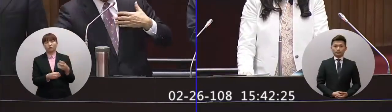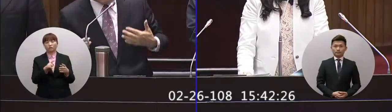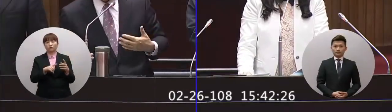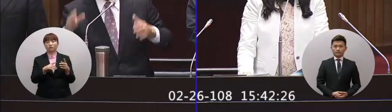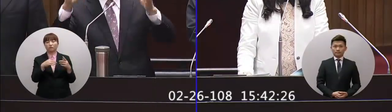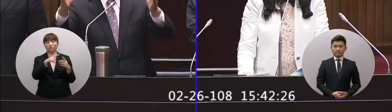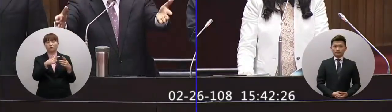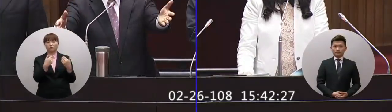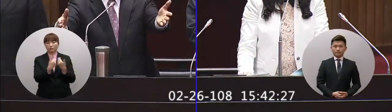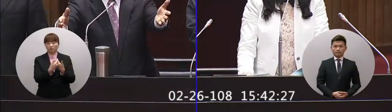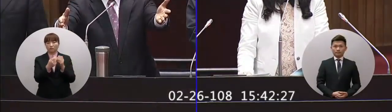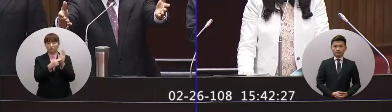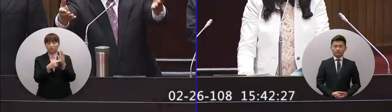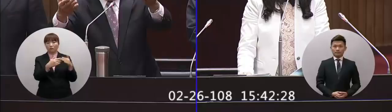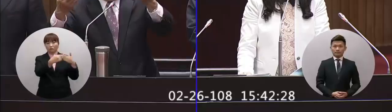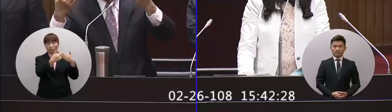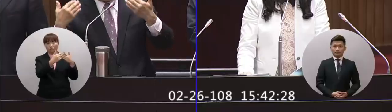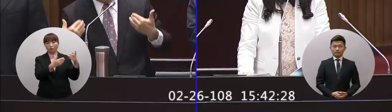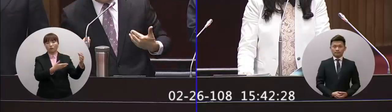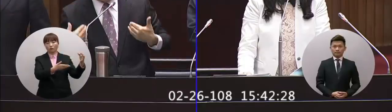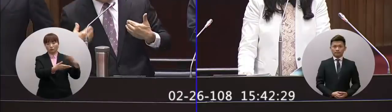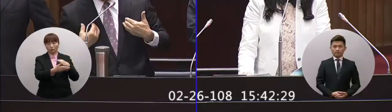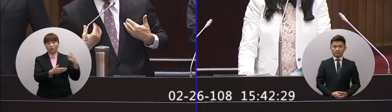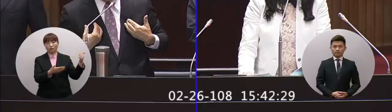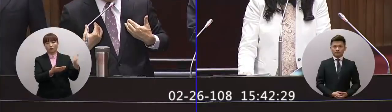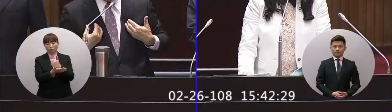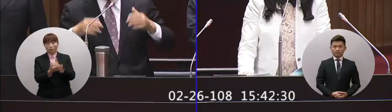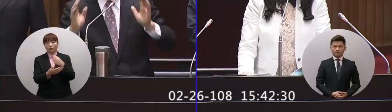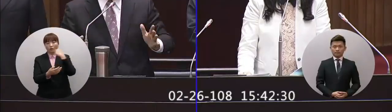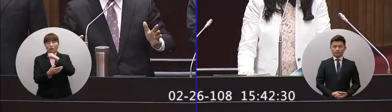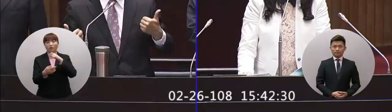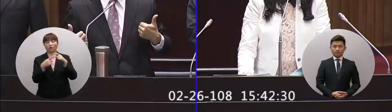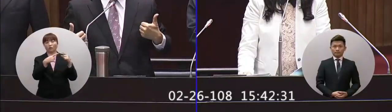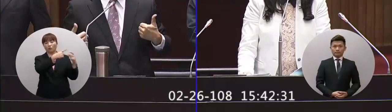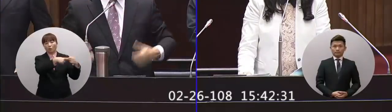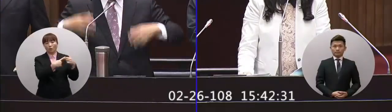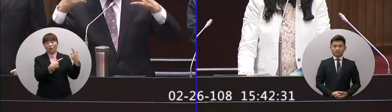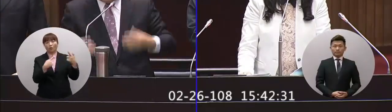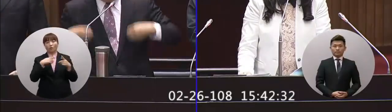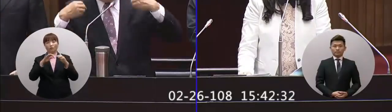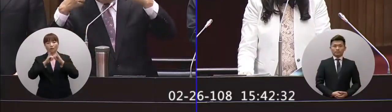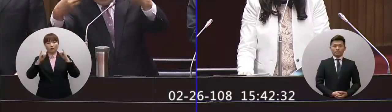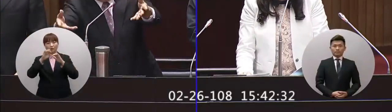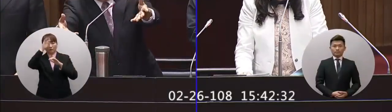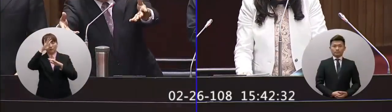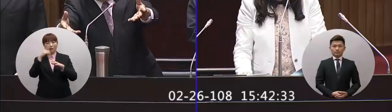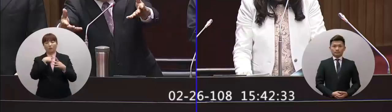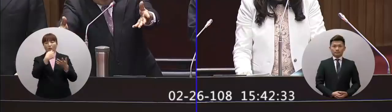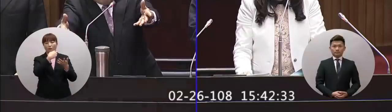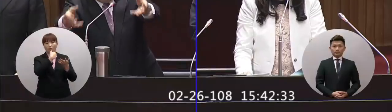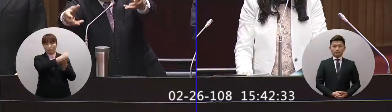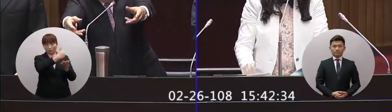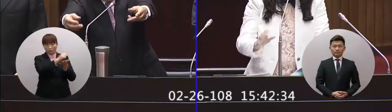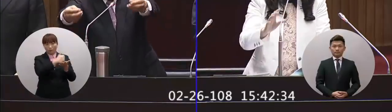反而是中國賣來賺台灣的錢現在民進黨政府是賣給